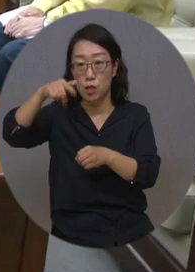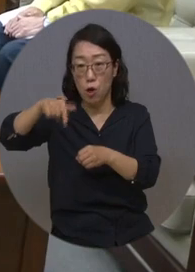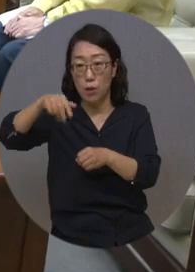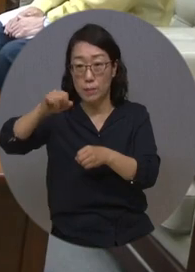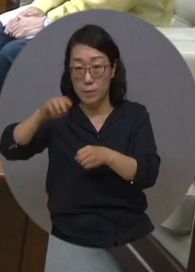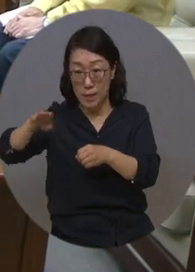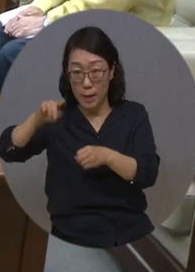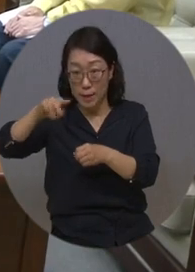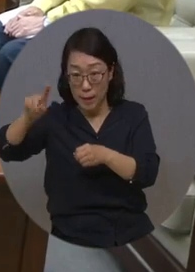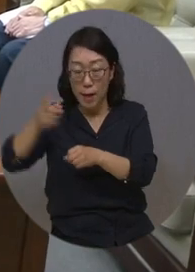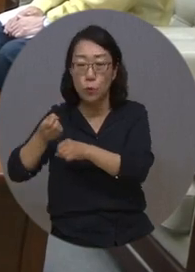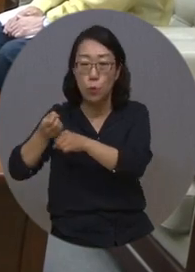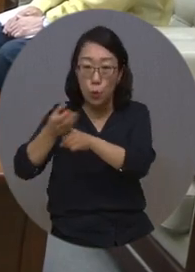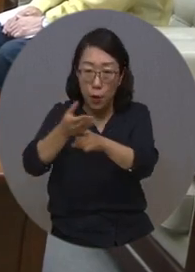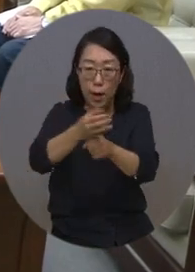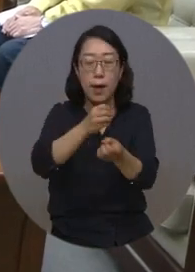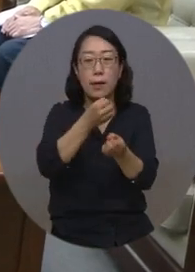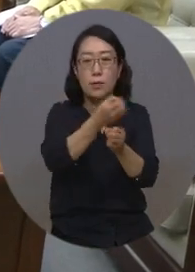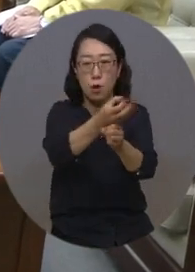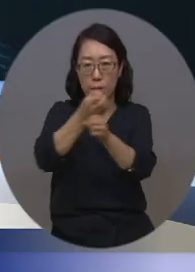주민들에게 전달할 예정입니다.